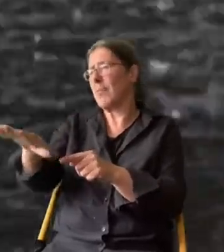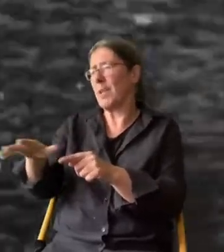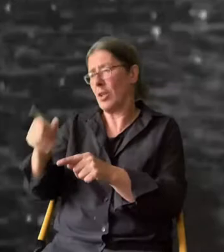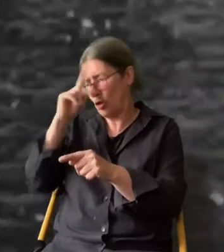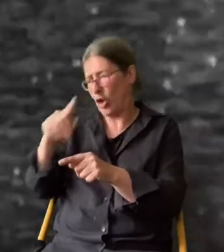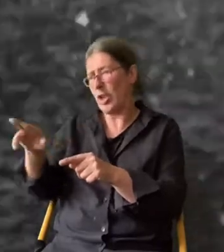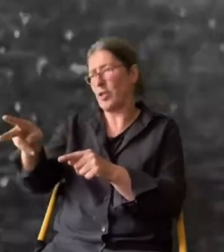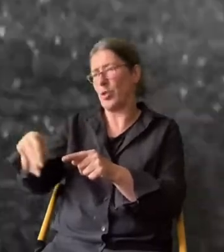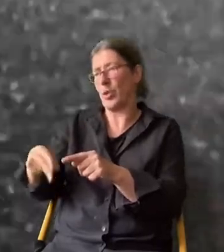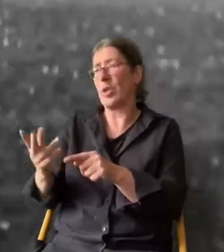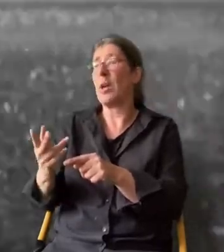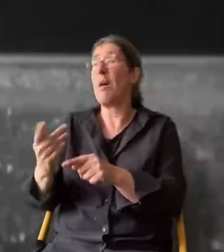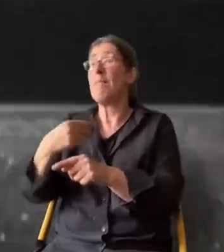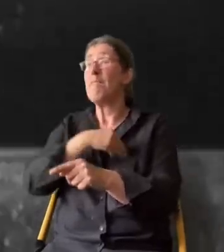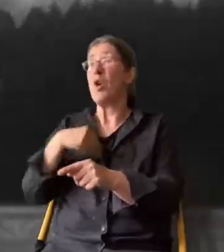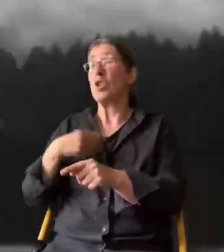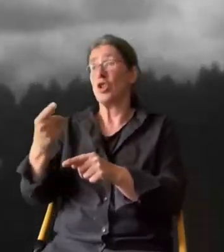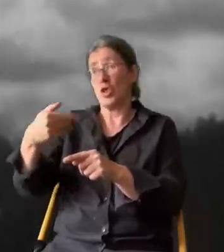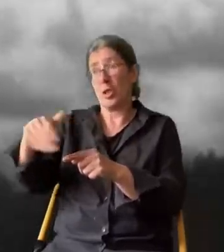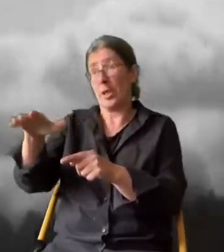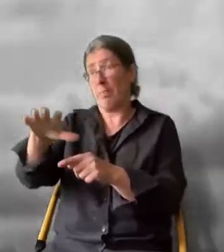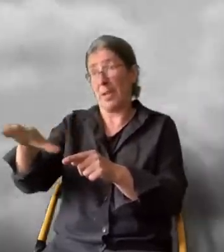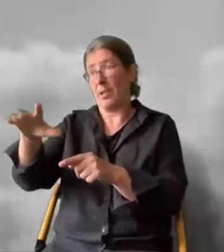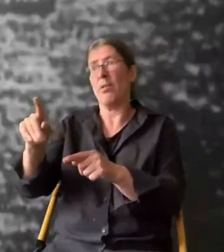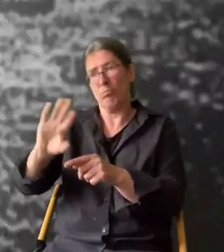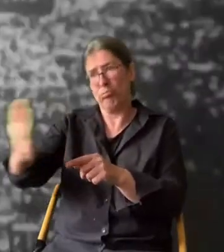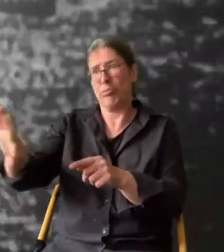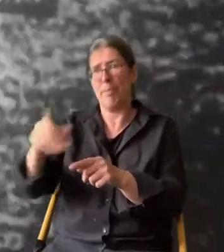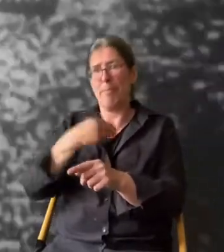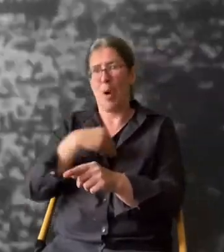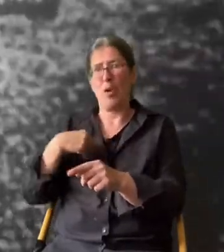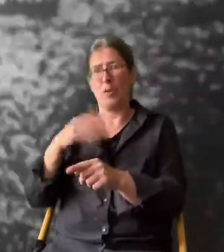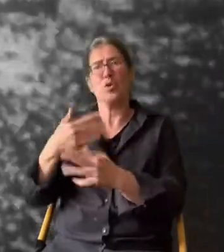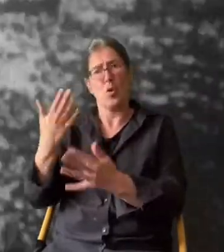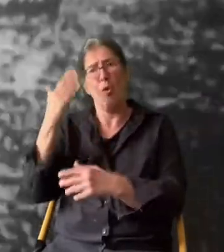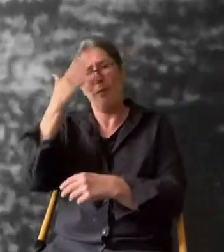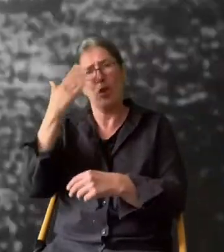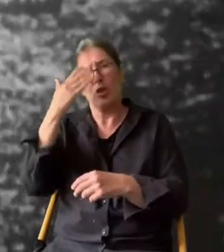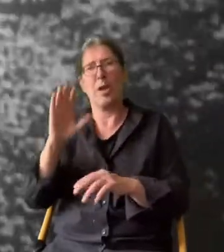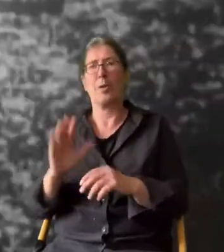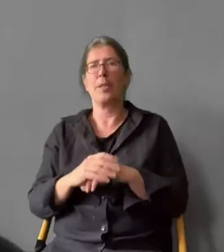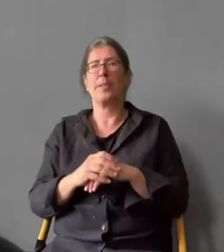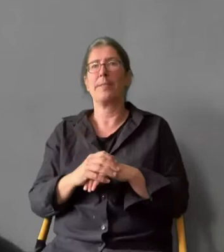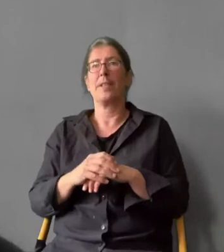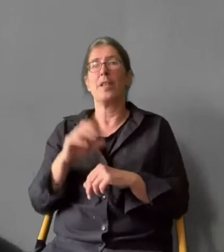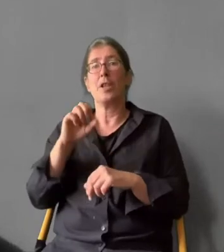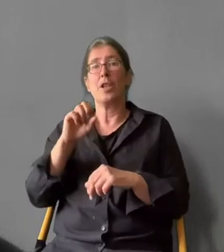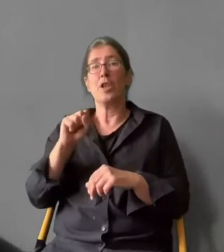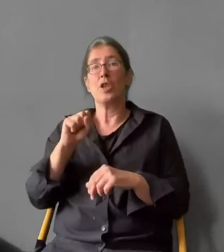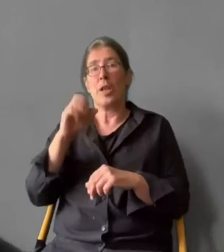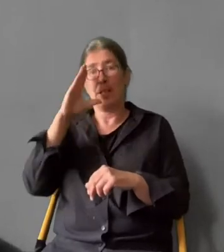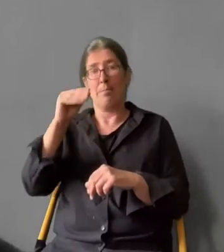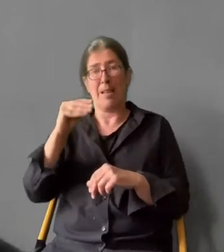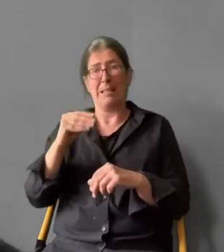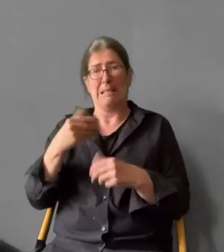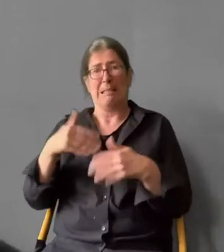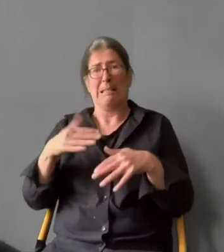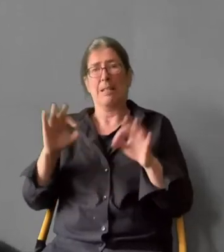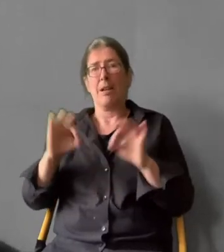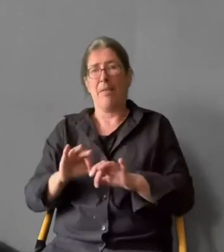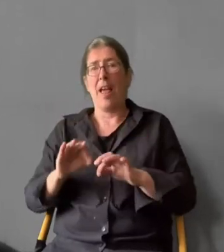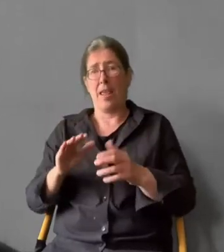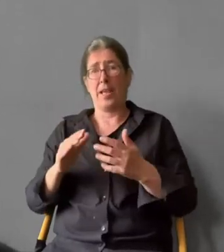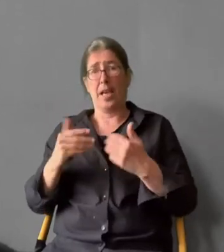Deutschland zurückgewinnen würde, dass aber die mehrheitlich polnischen Gebiete zu Polen kommen würden. Stresemann hat eine